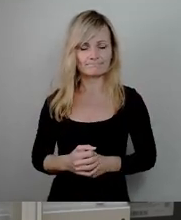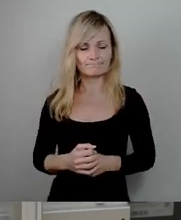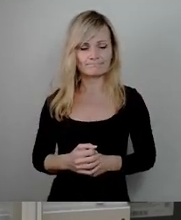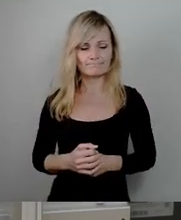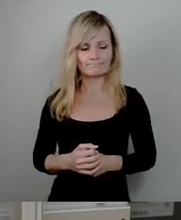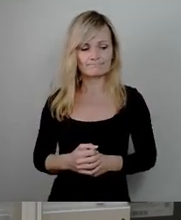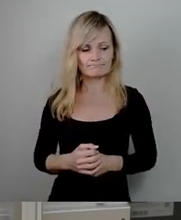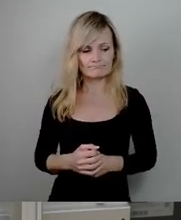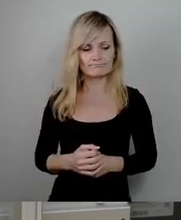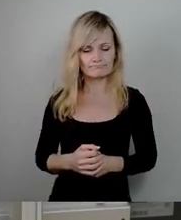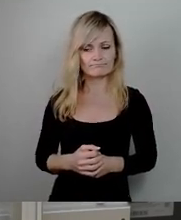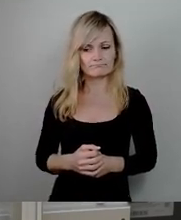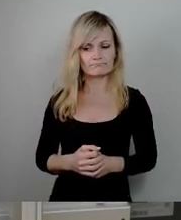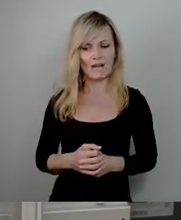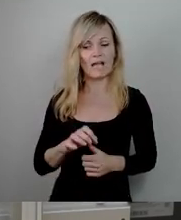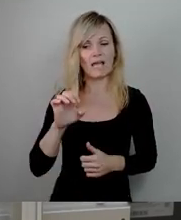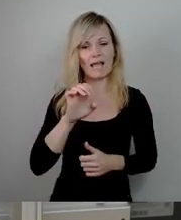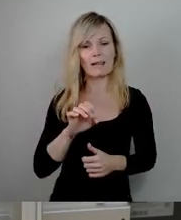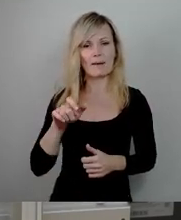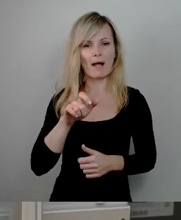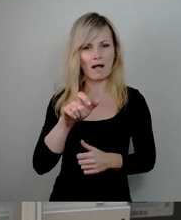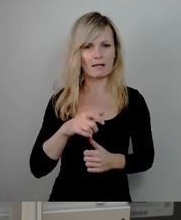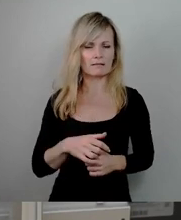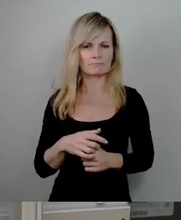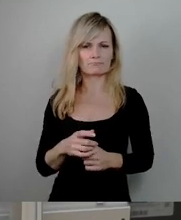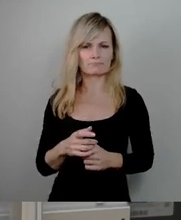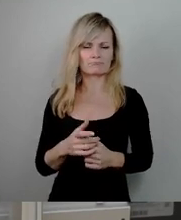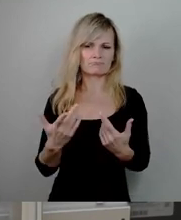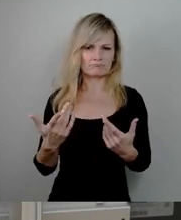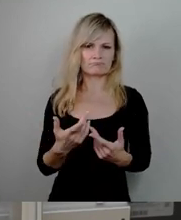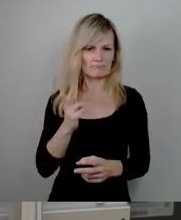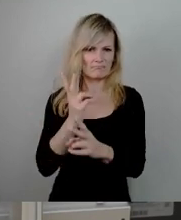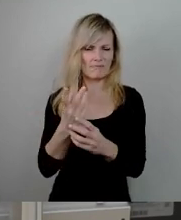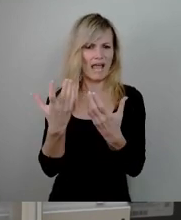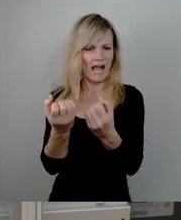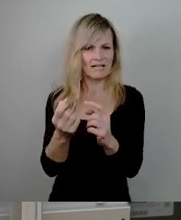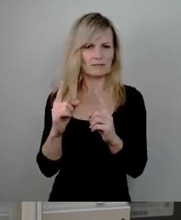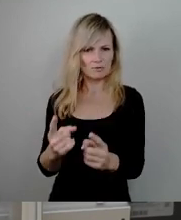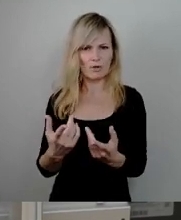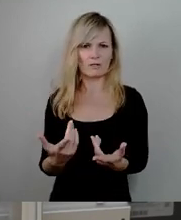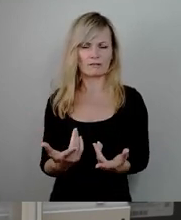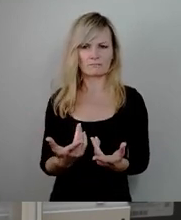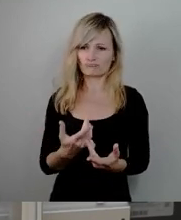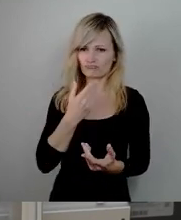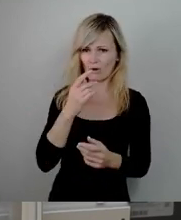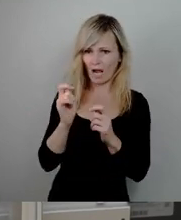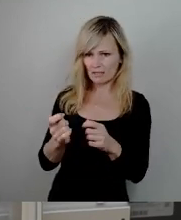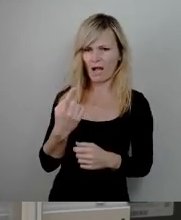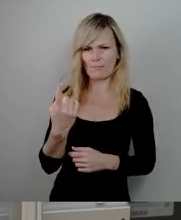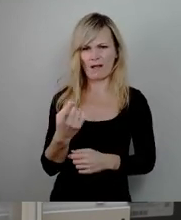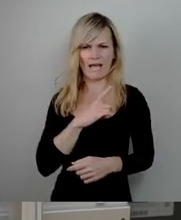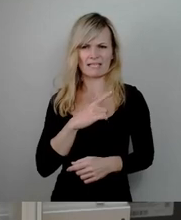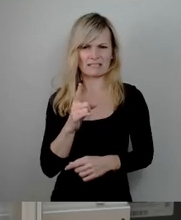Erlebnisbrates Elbermar ist lobenswert, jedoch im Grunde nicht erforderlich. Die Frau Sturm hat es eigentlich schon gesagt. Es war mal bei uns